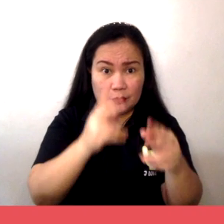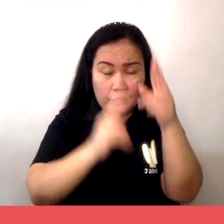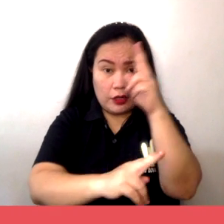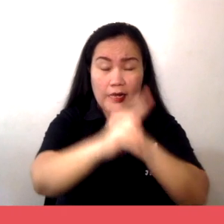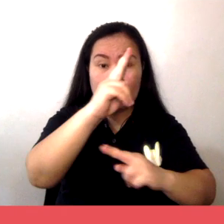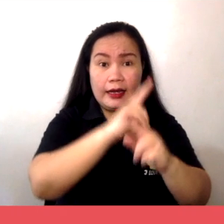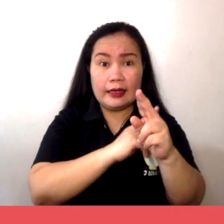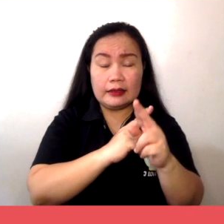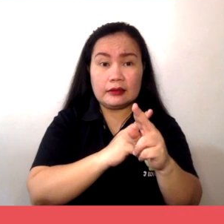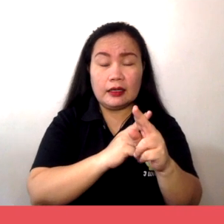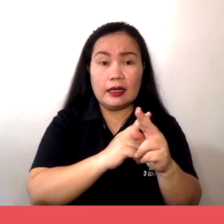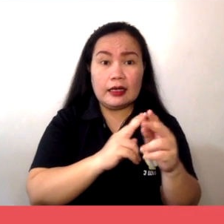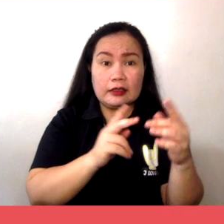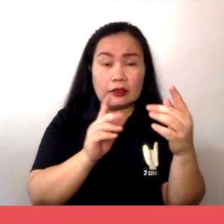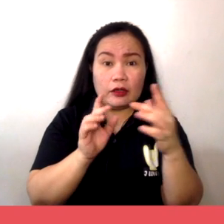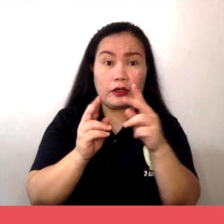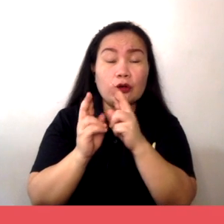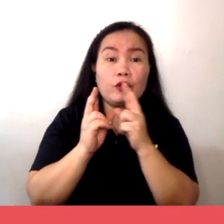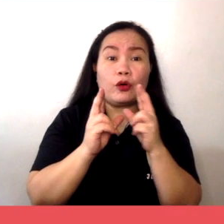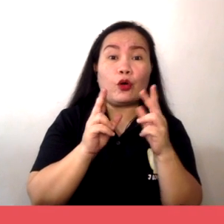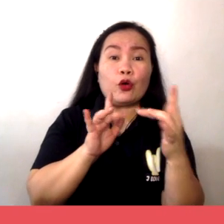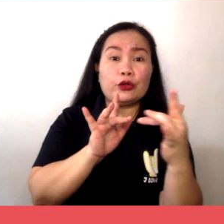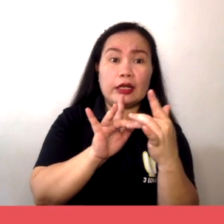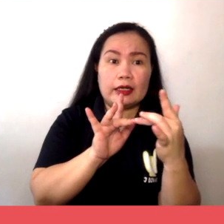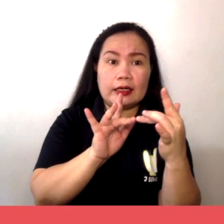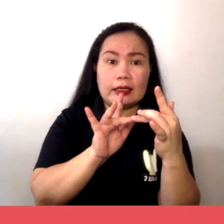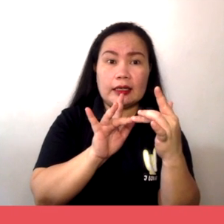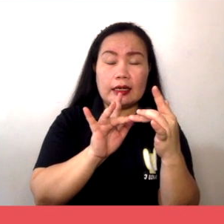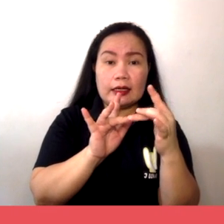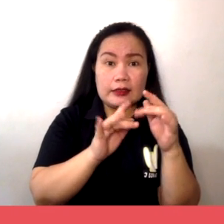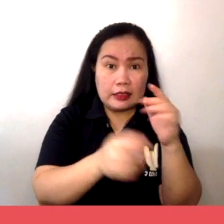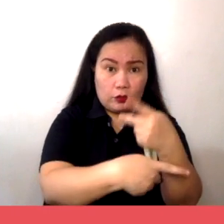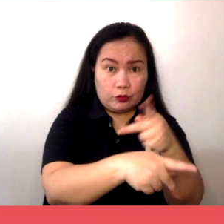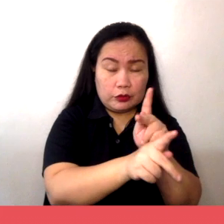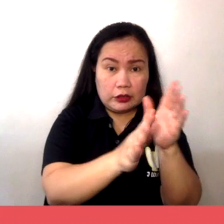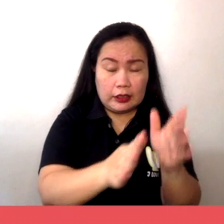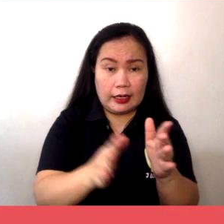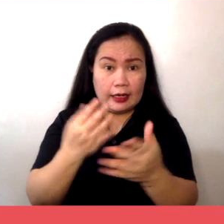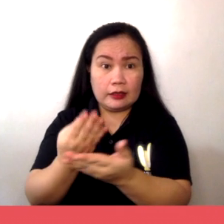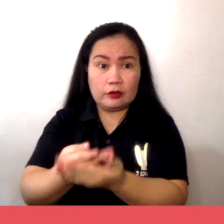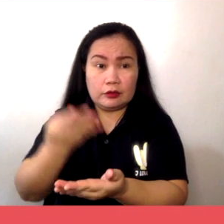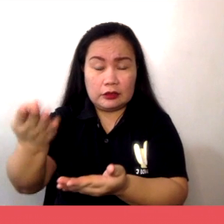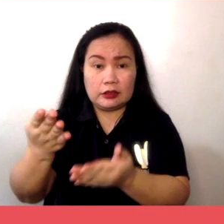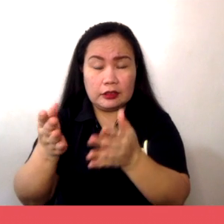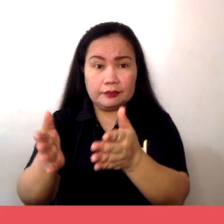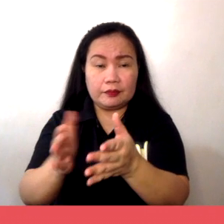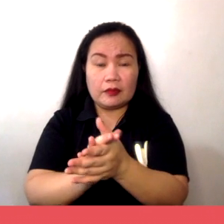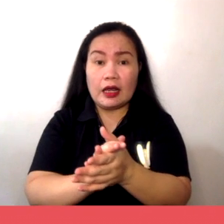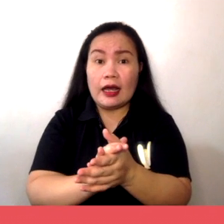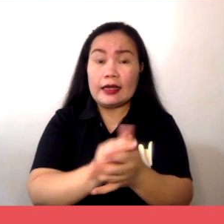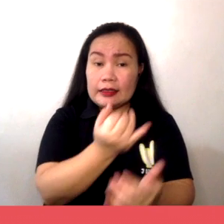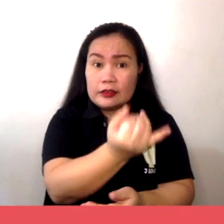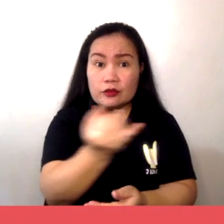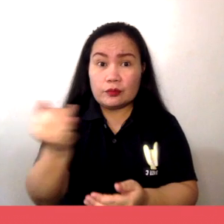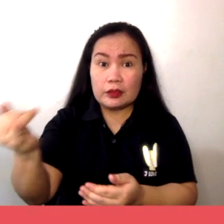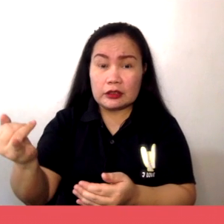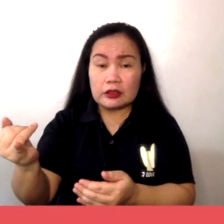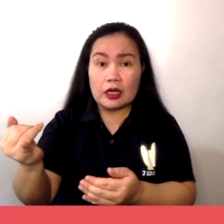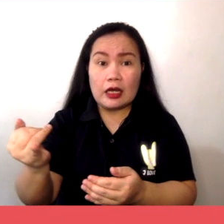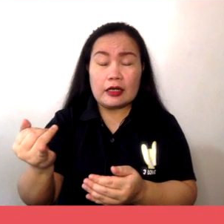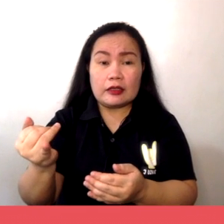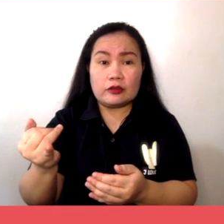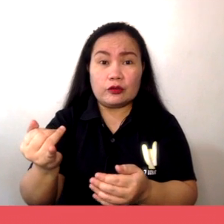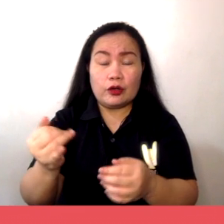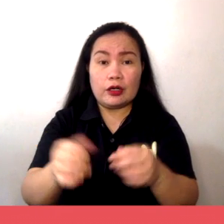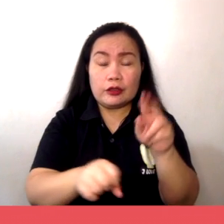aktor sa pamilihan. Ito ay ang presyo na siyang instrumento upang maging ganap ang palitan sa